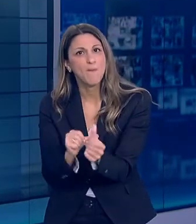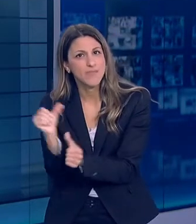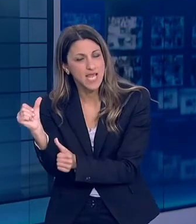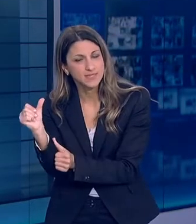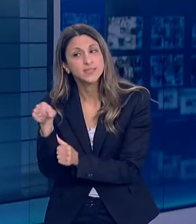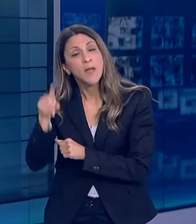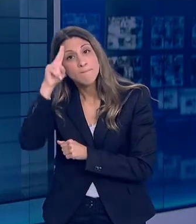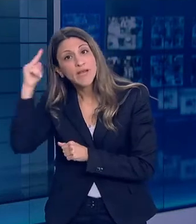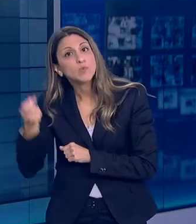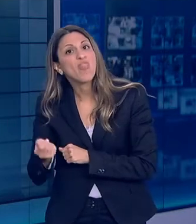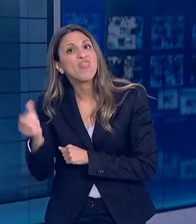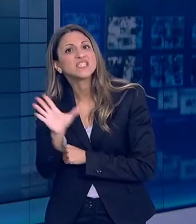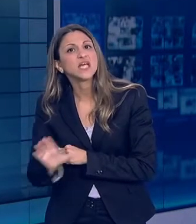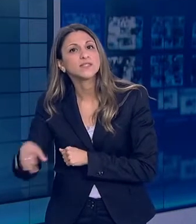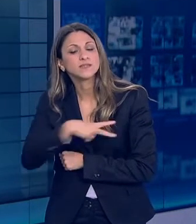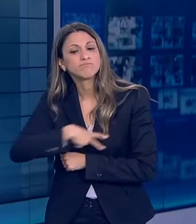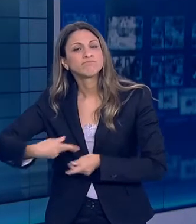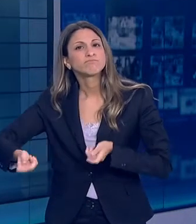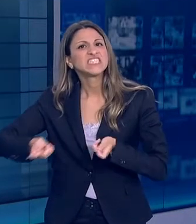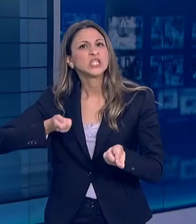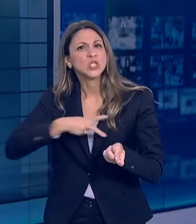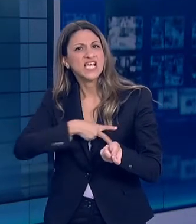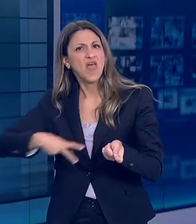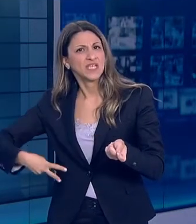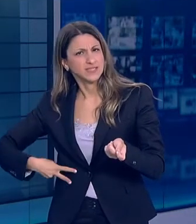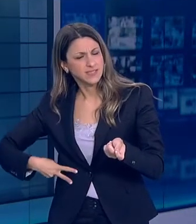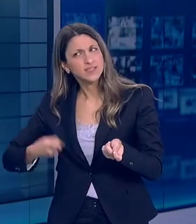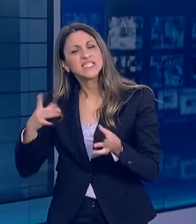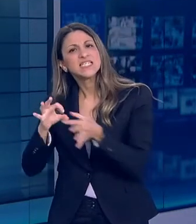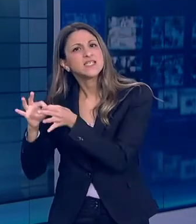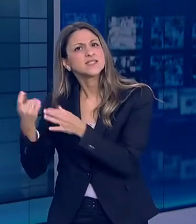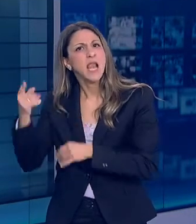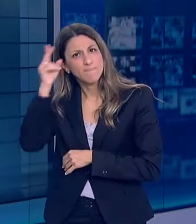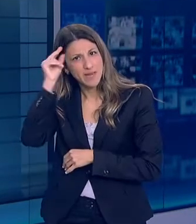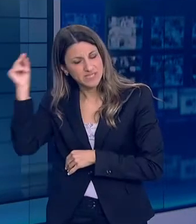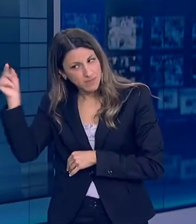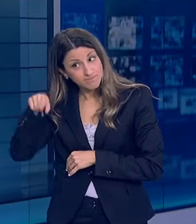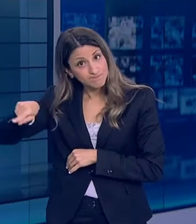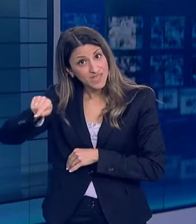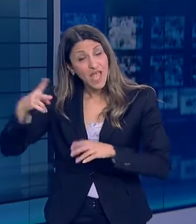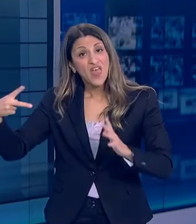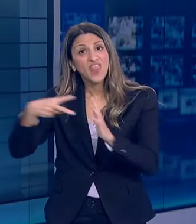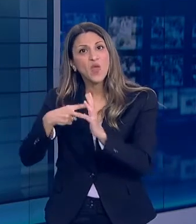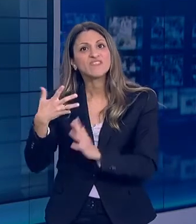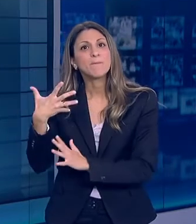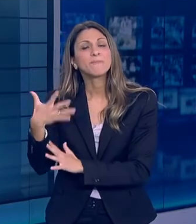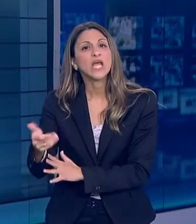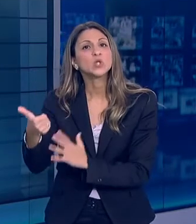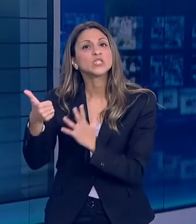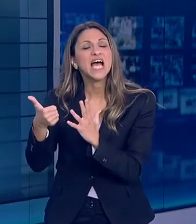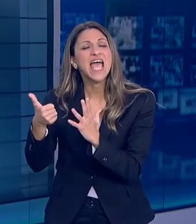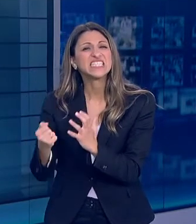Θεασαλίας με συντονιστή τον καθηγητή κ. Χατζηκρυστοδούλου σε συνεργασία με άλλα πανεπιστήμια της χώρας από 2.569